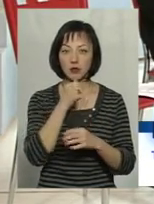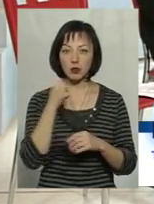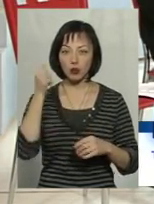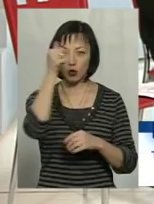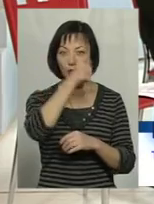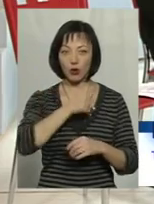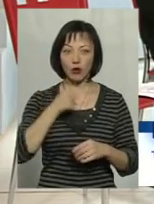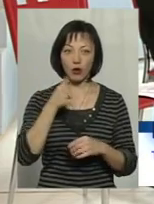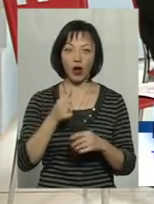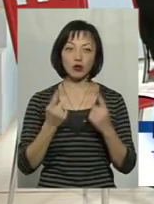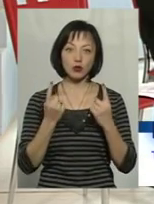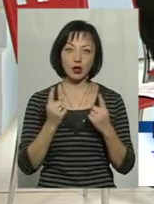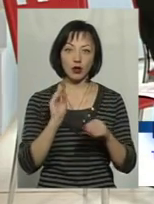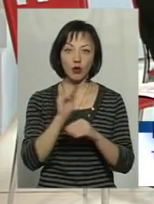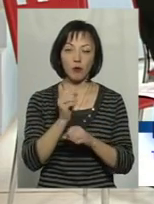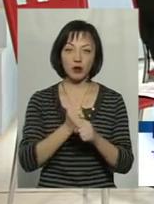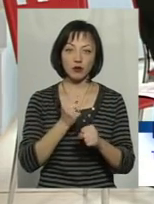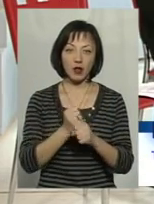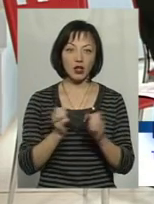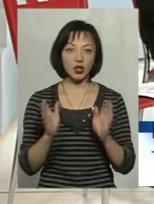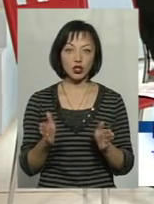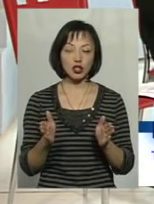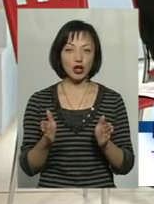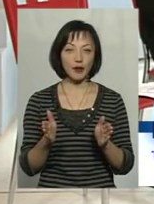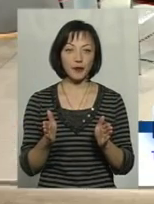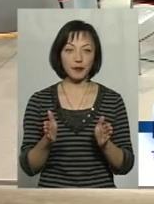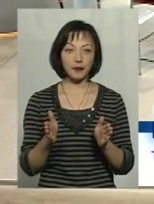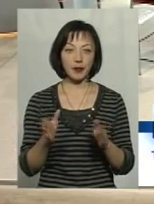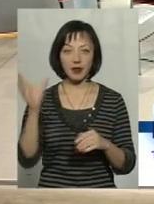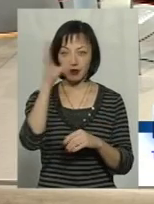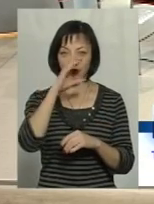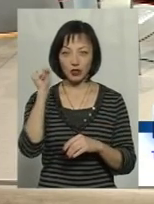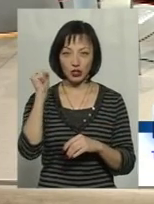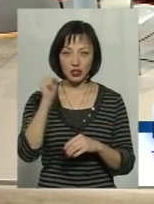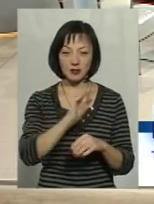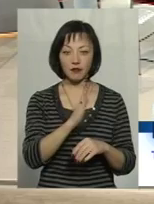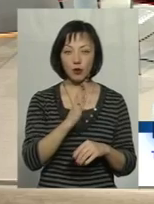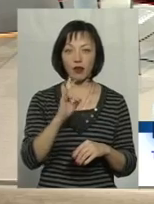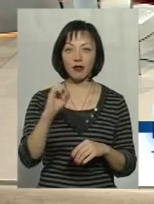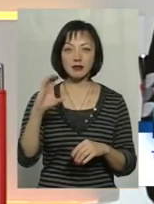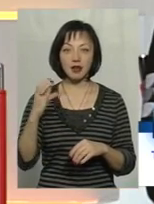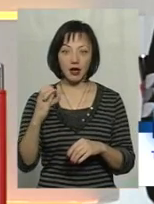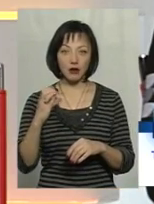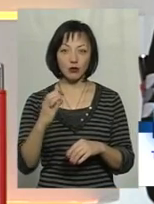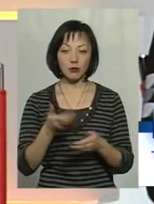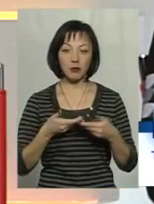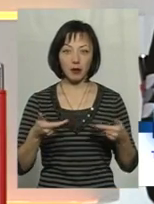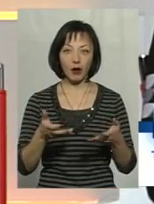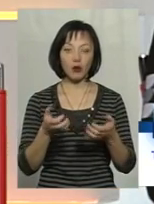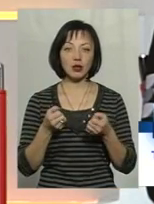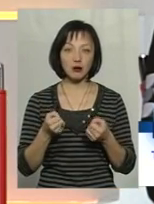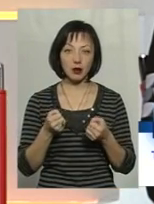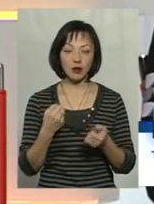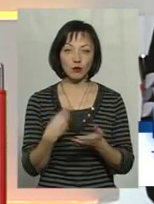року, а суттєво доопрацювати, адже лише в ніч з вівторка на середу, по суті, ми отримали